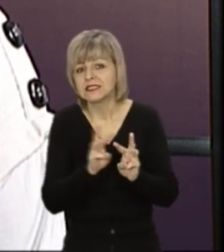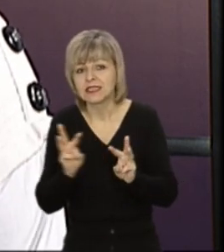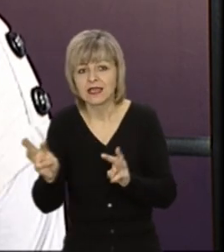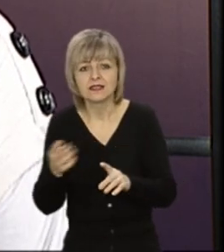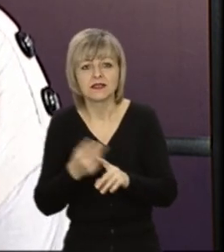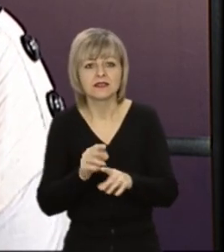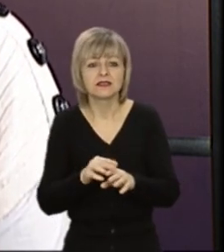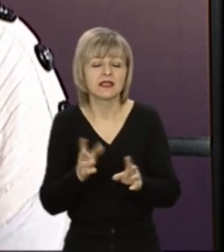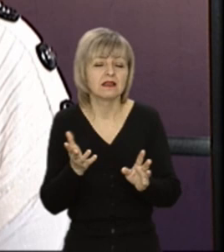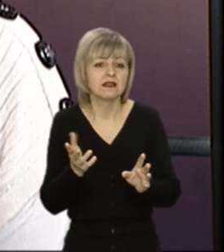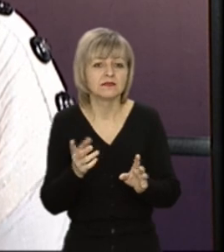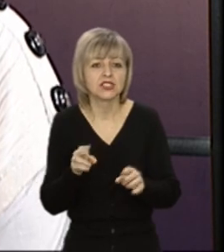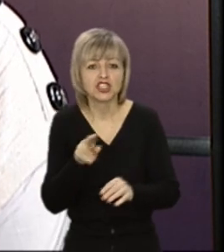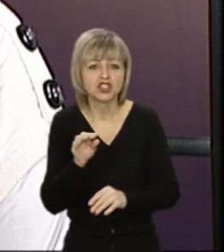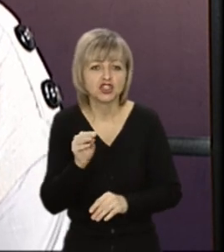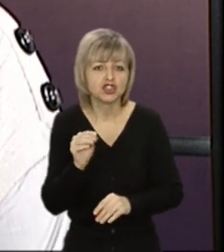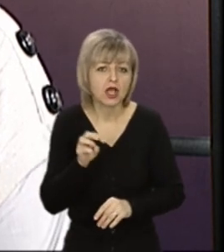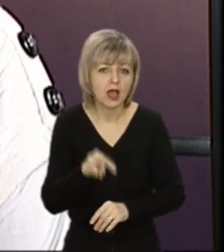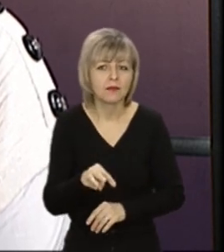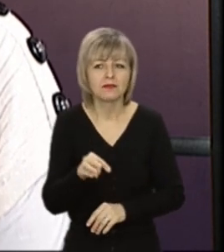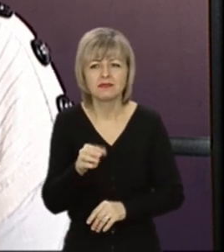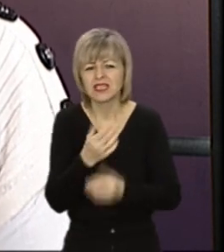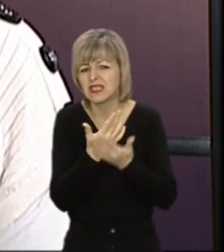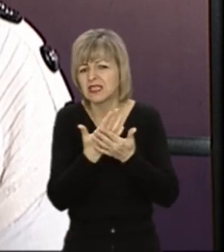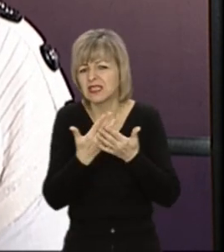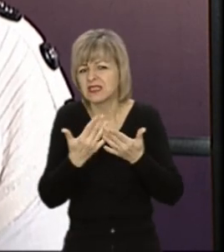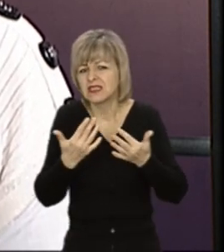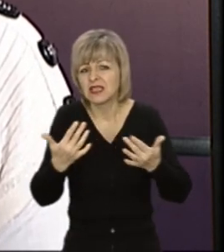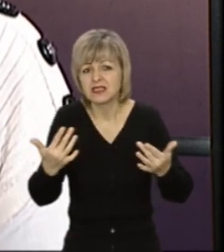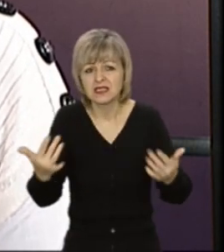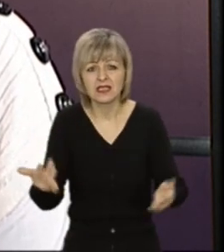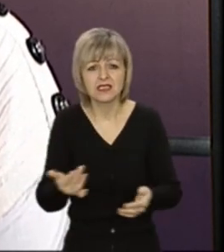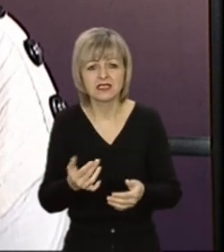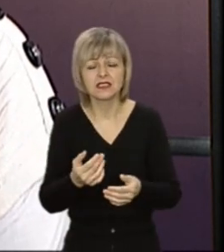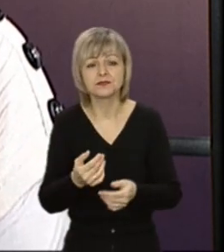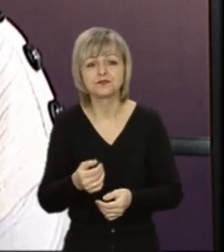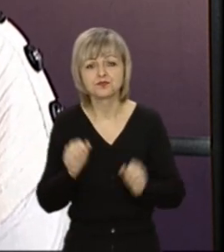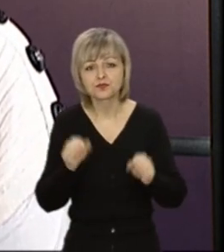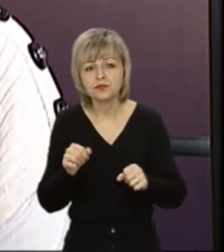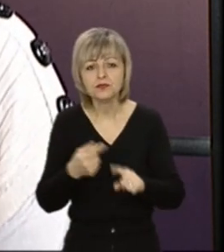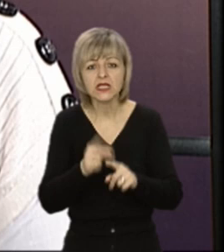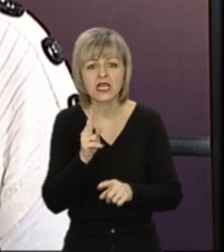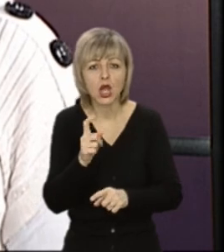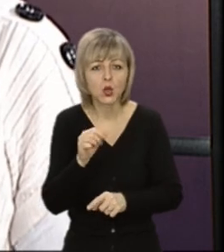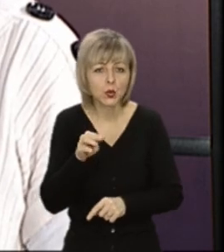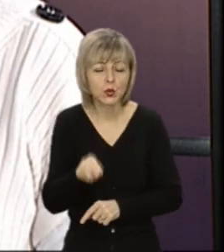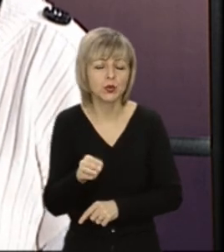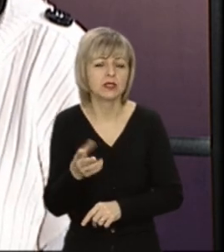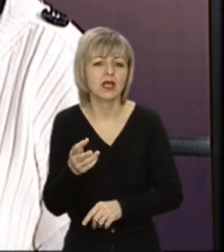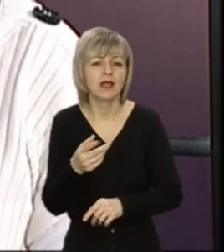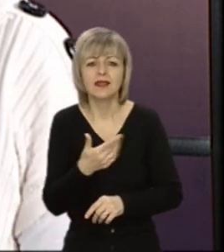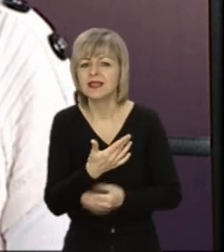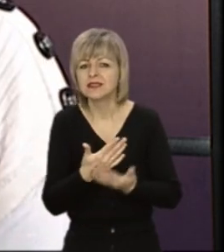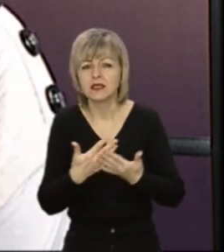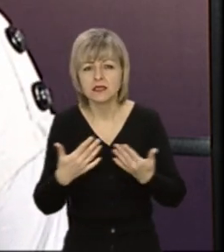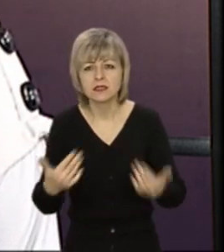такі як Дошка Міру, Джамп, Борд, Падлет, різні ресурси, такі як Кахут, Менті Метер і